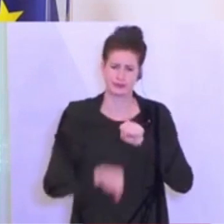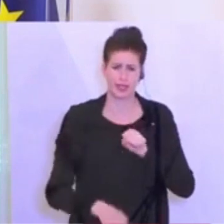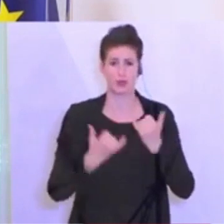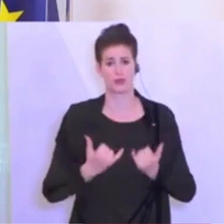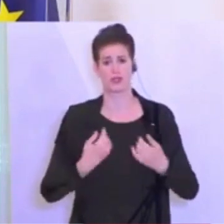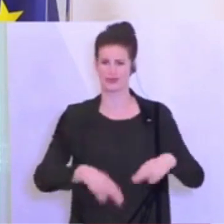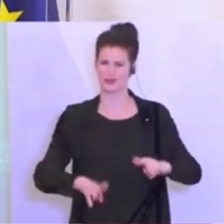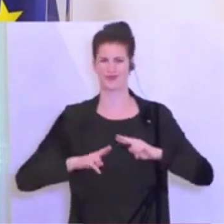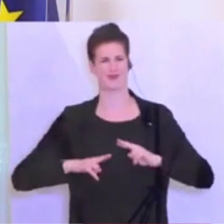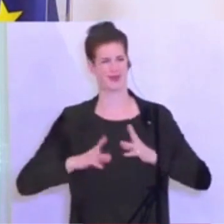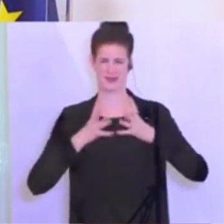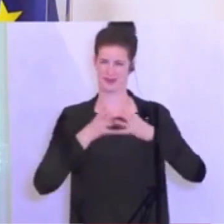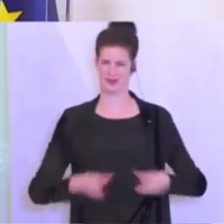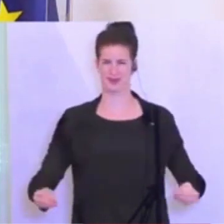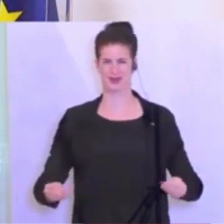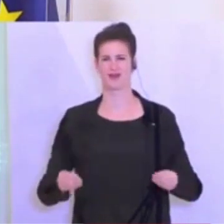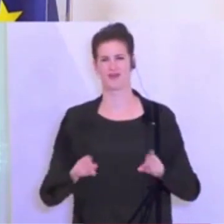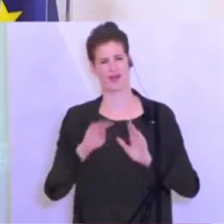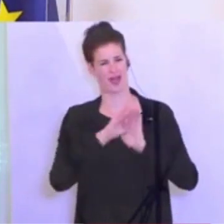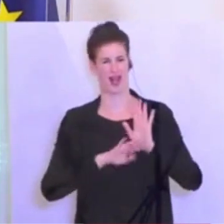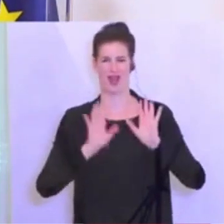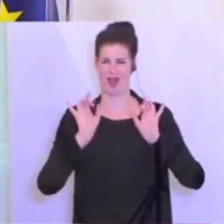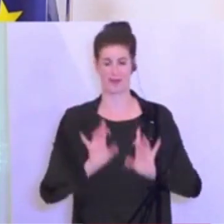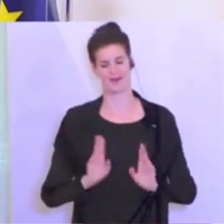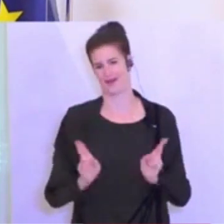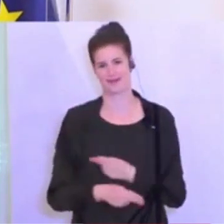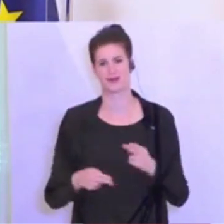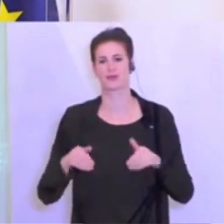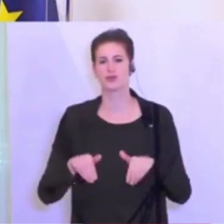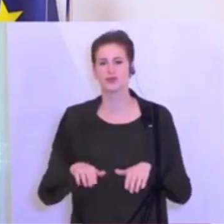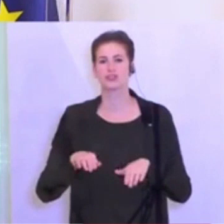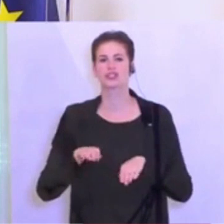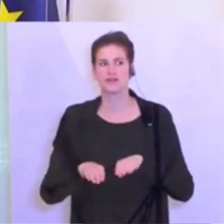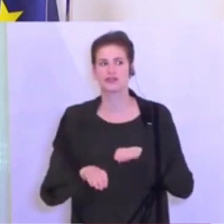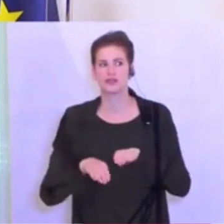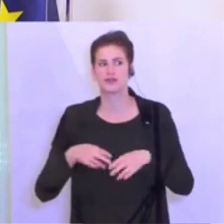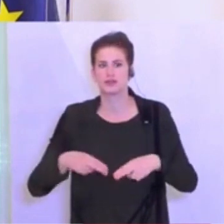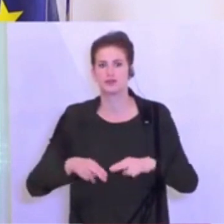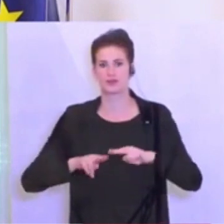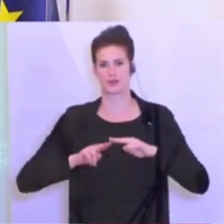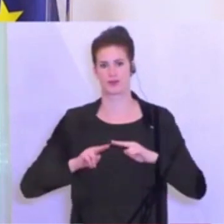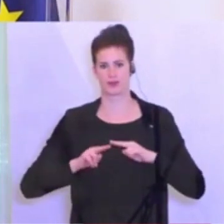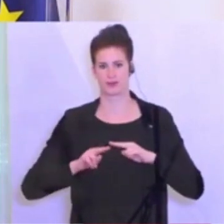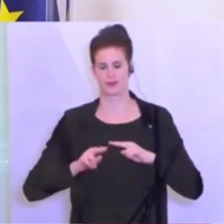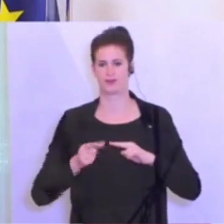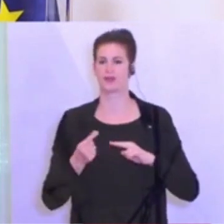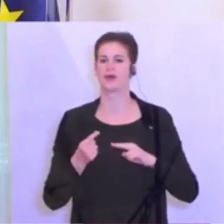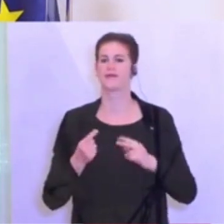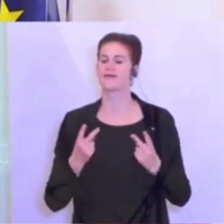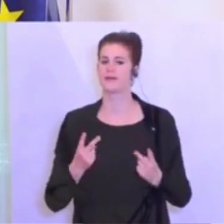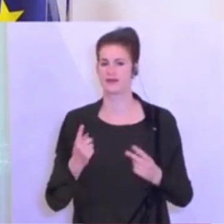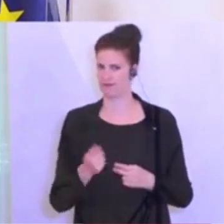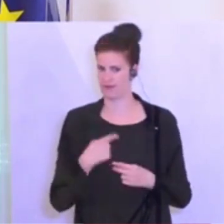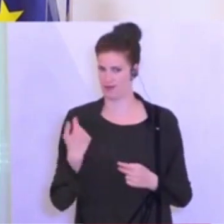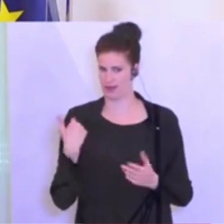massive Ausbreitung reagiert mit dem Lockdown. Wir haben danach das gemacht, was sich jeder wünscht und was auch notwendig ist, nämlich wir